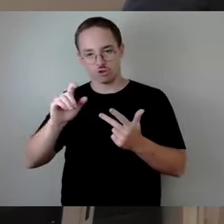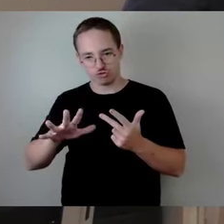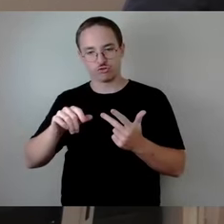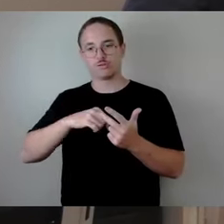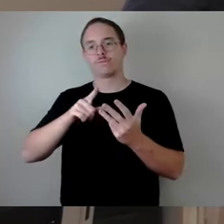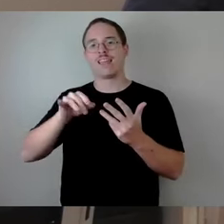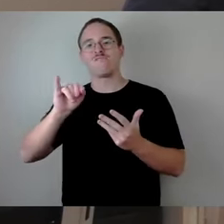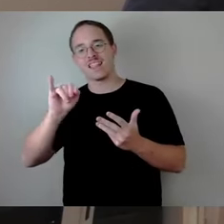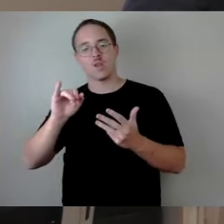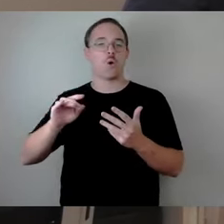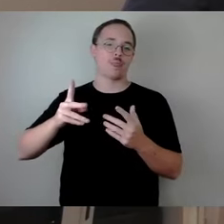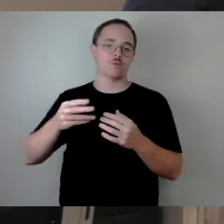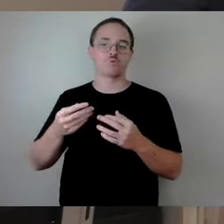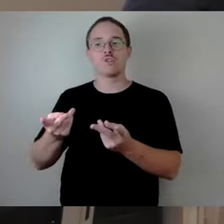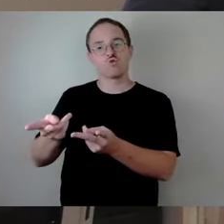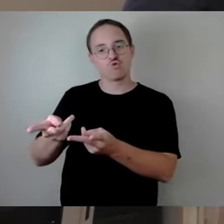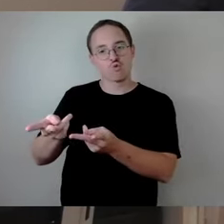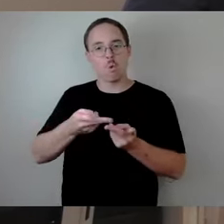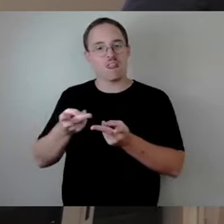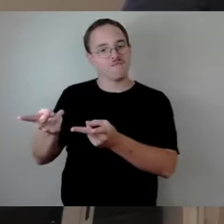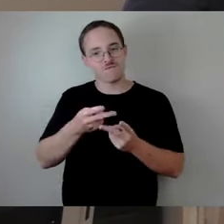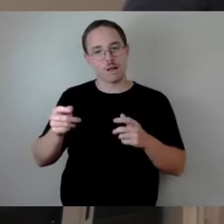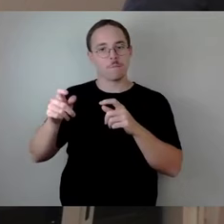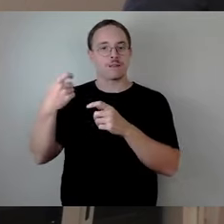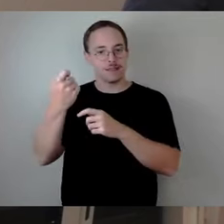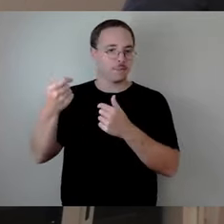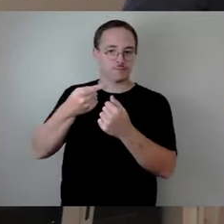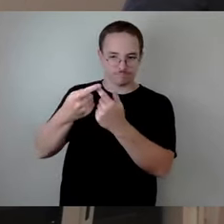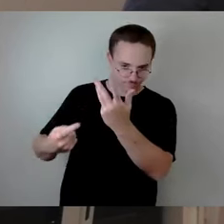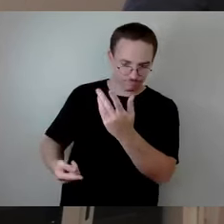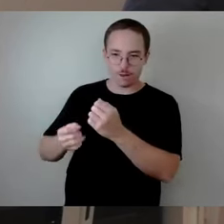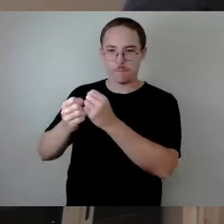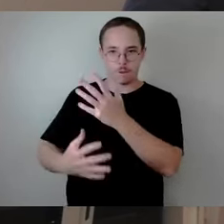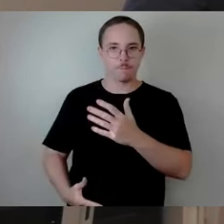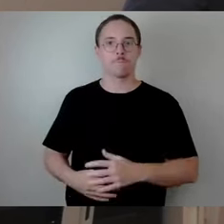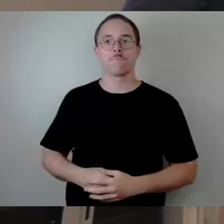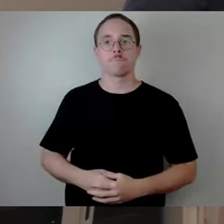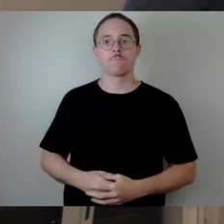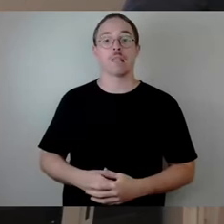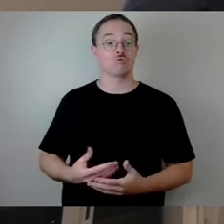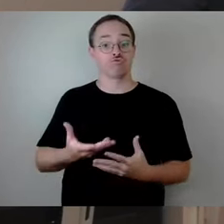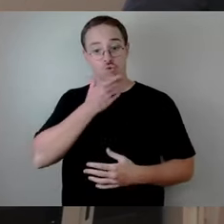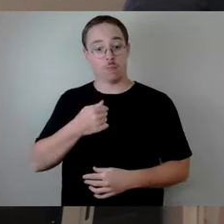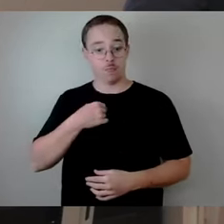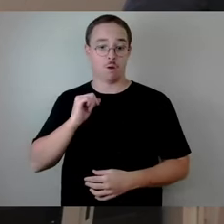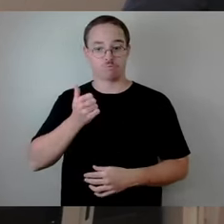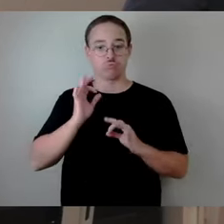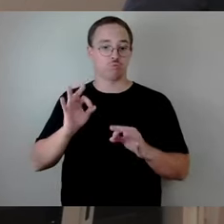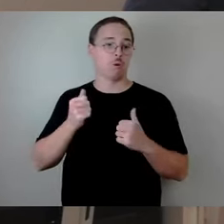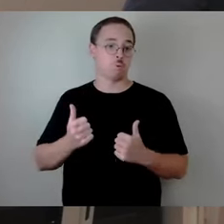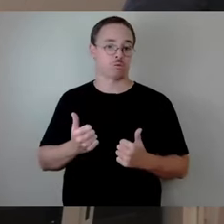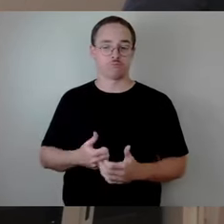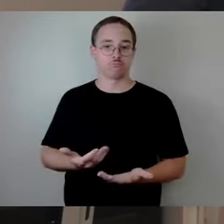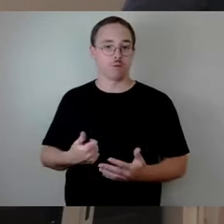Das ist natürlich alles schön, das begrüße ich als Berat auch ausdrücklich, aber wir müssen natürlich gucken, dass das